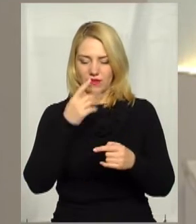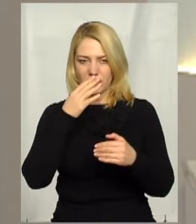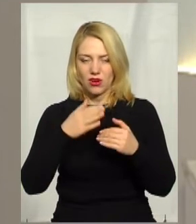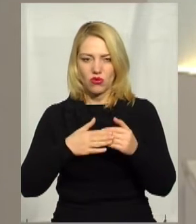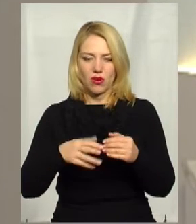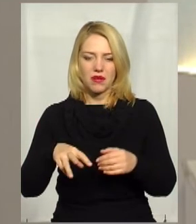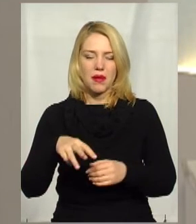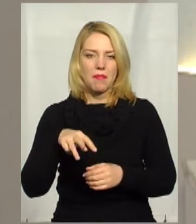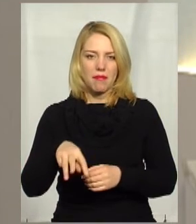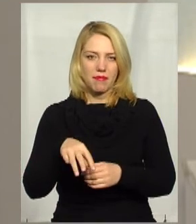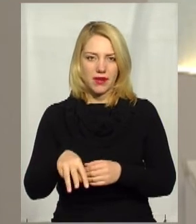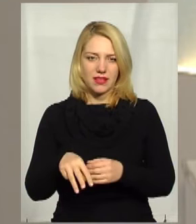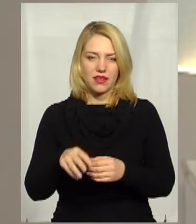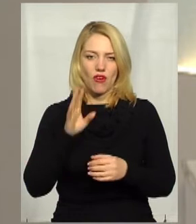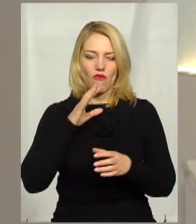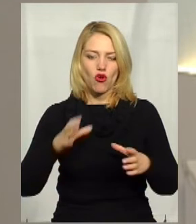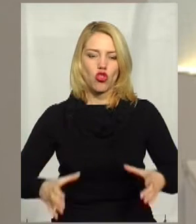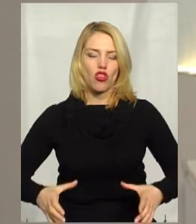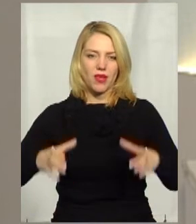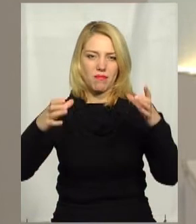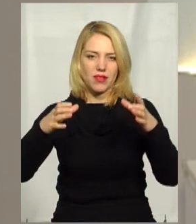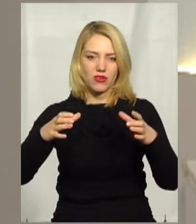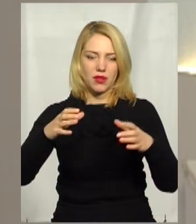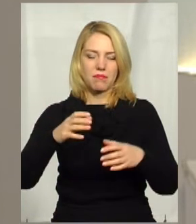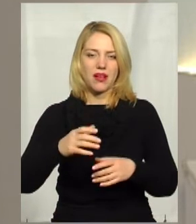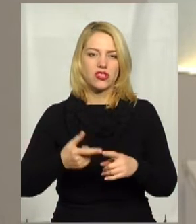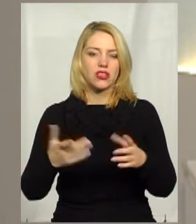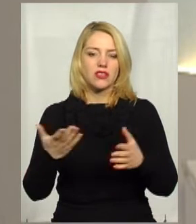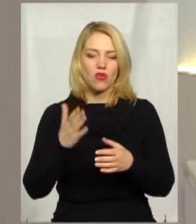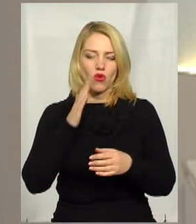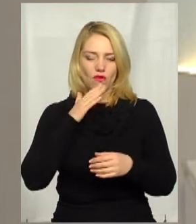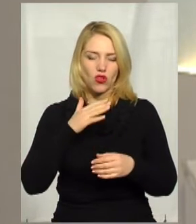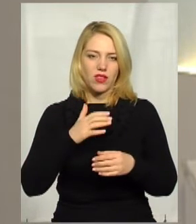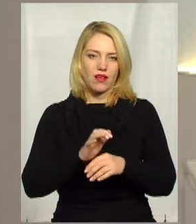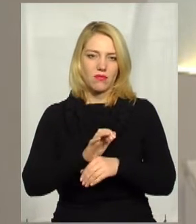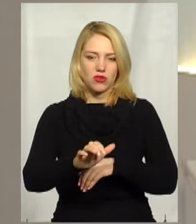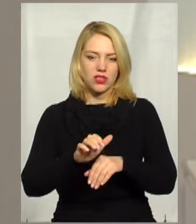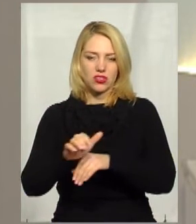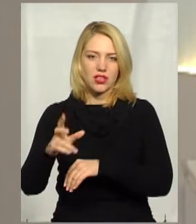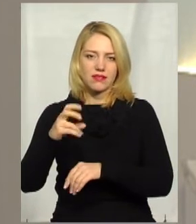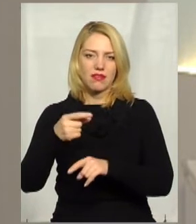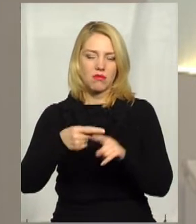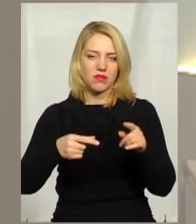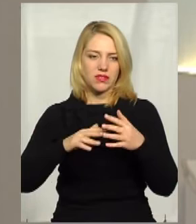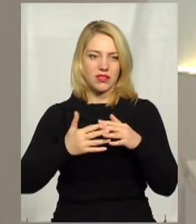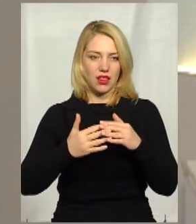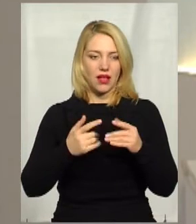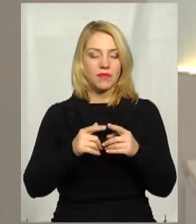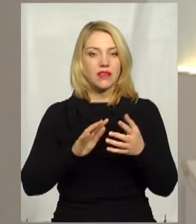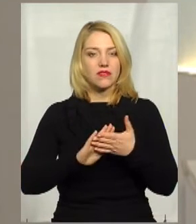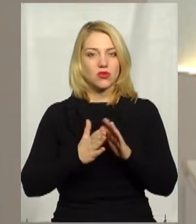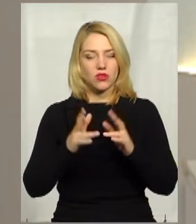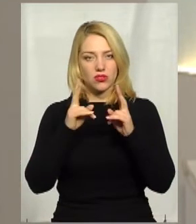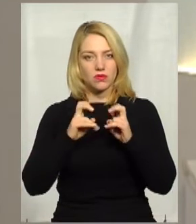від водонапірної башти, з якої вода постачається на пів села. У ситуації розбиралася